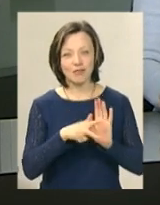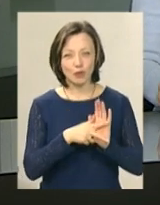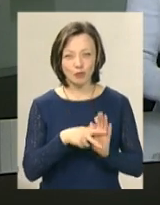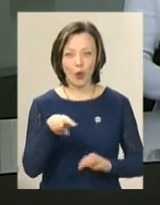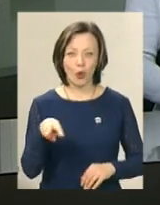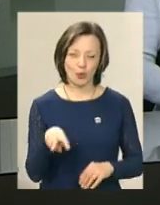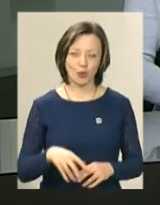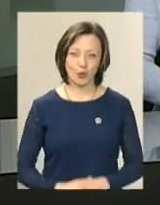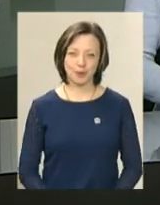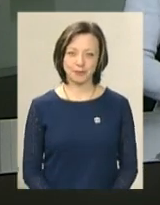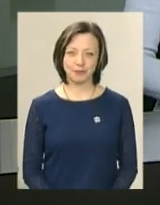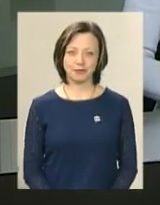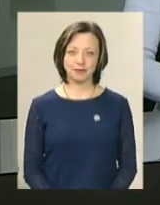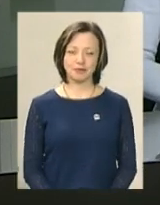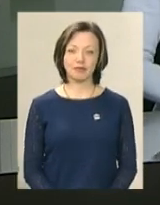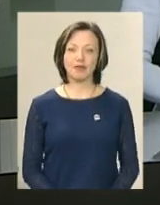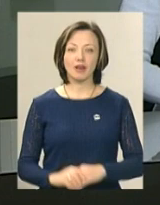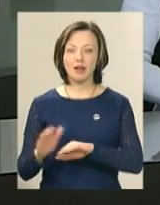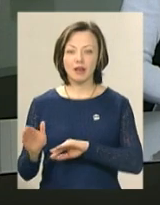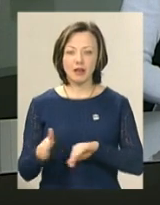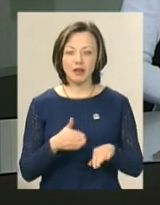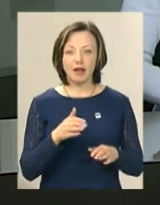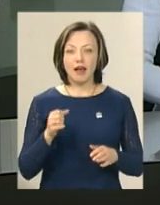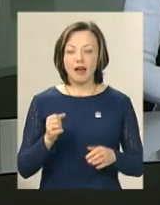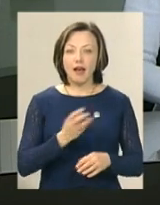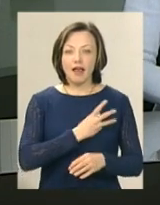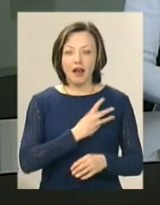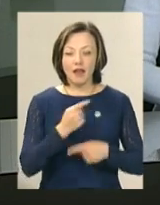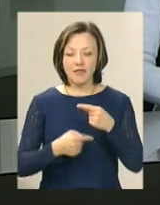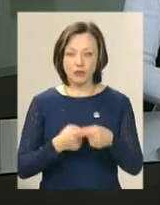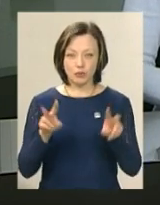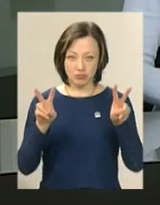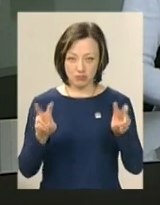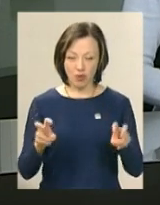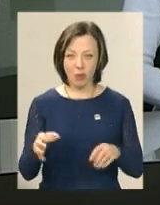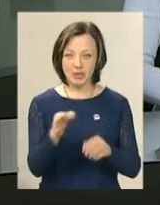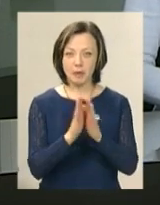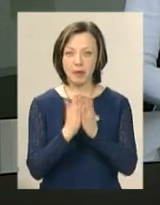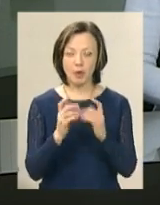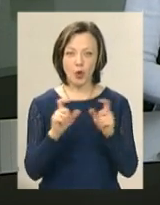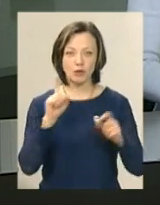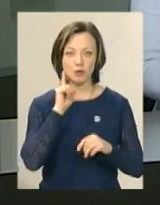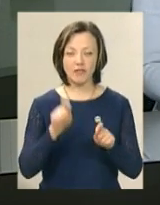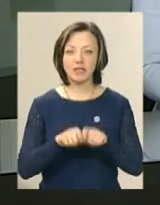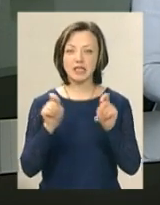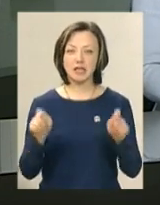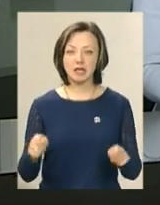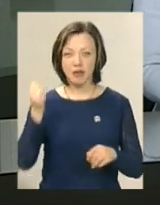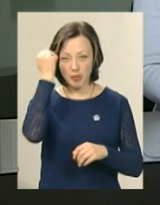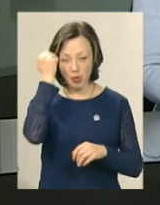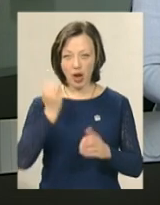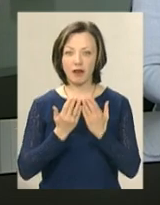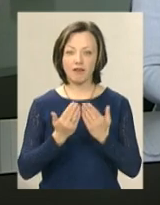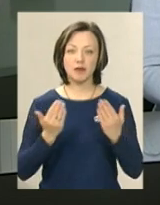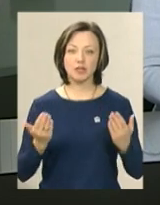лютого. «Енергія вічності» – з такою назвою в обласній бібліотеці для юнацтва відкрилась меморіальна